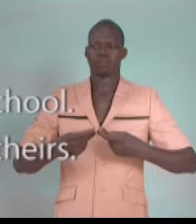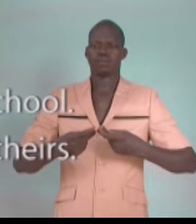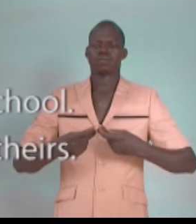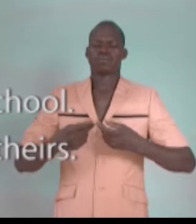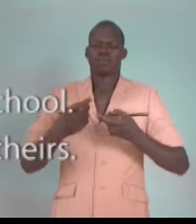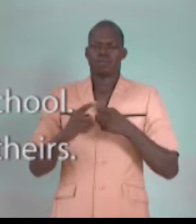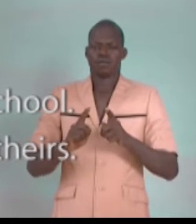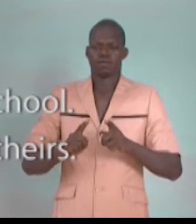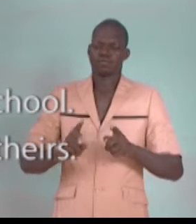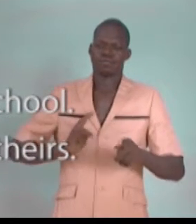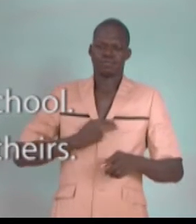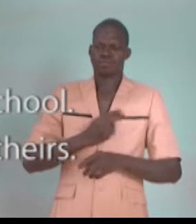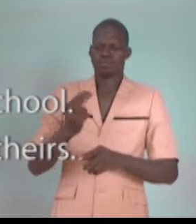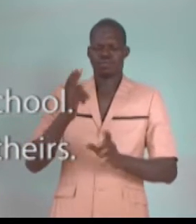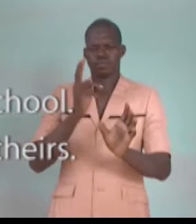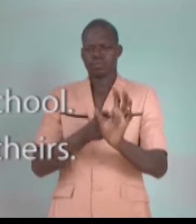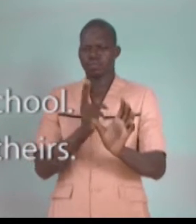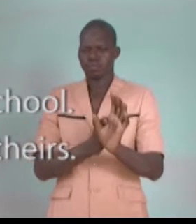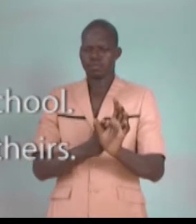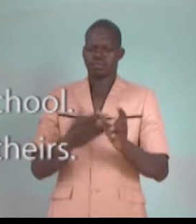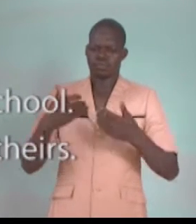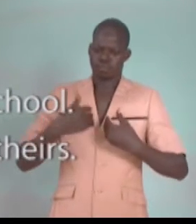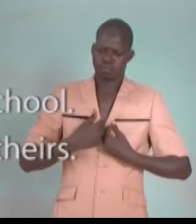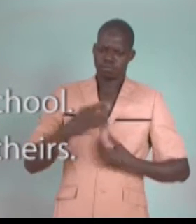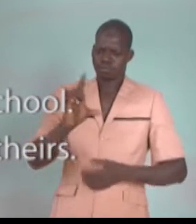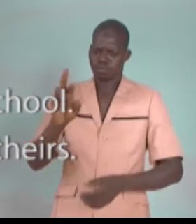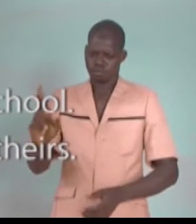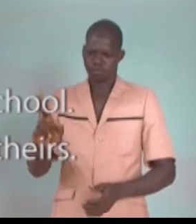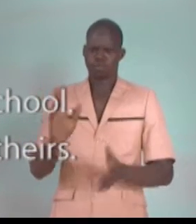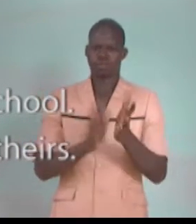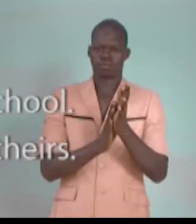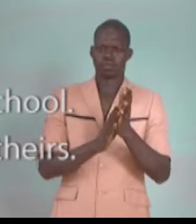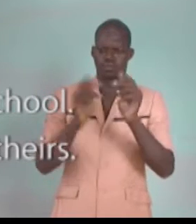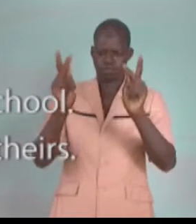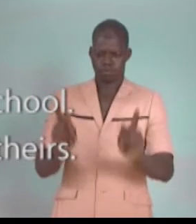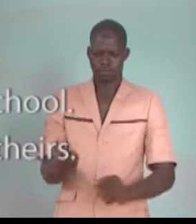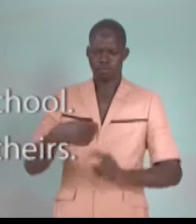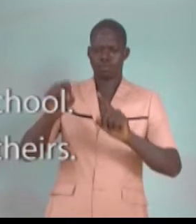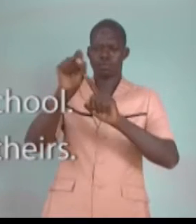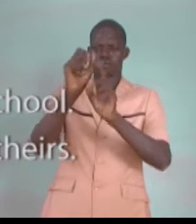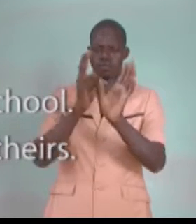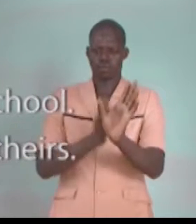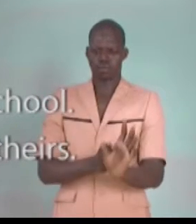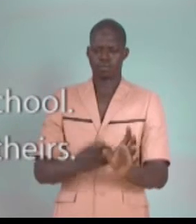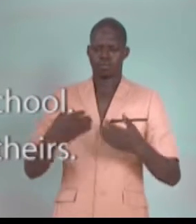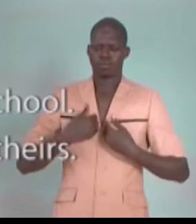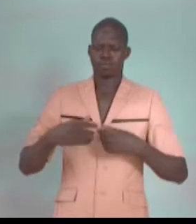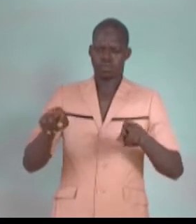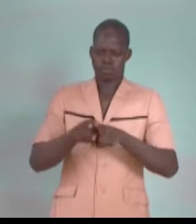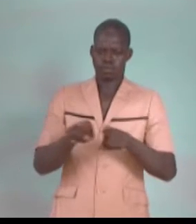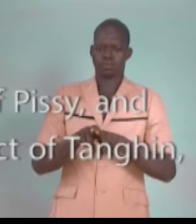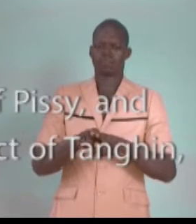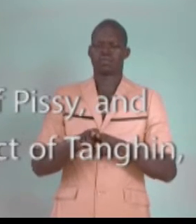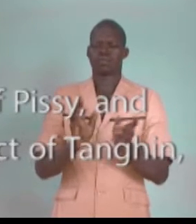Les non-handicapés ont leur école et les personnes en situation de handicap ont aussi la leur.